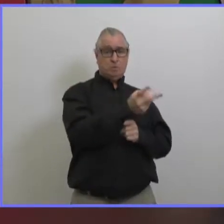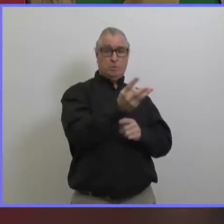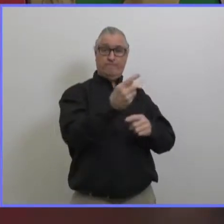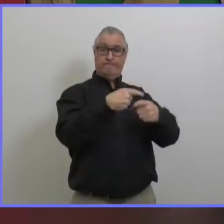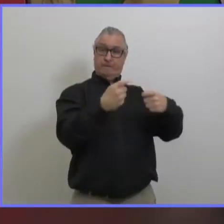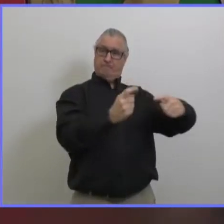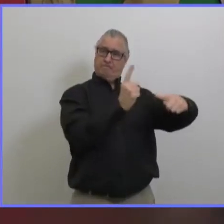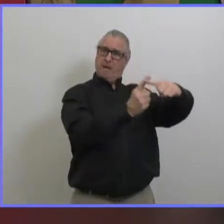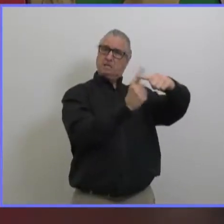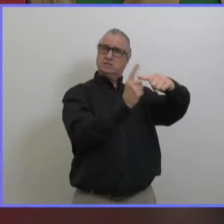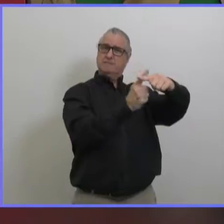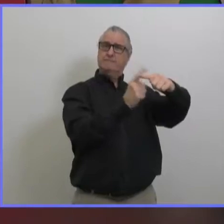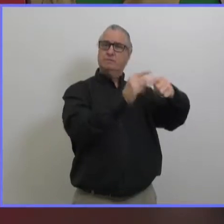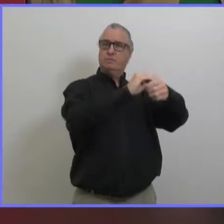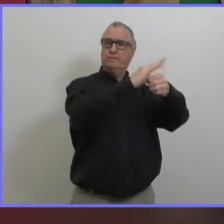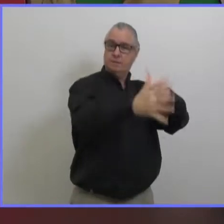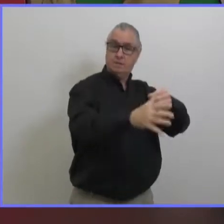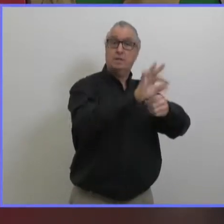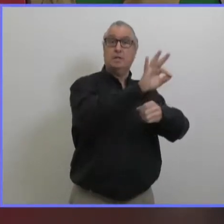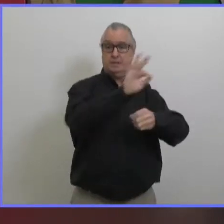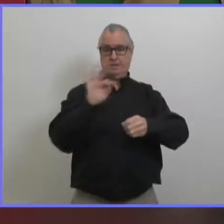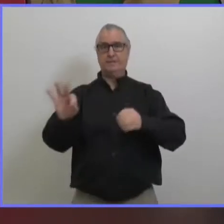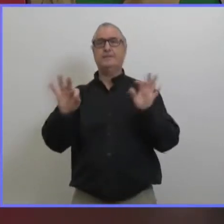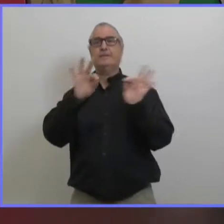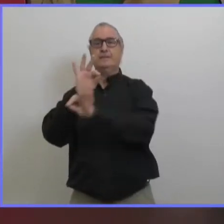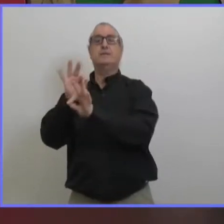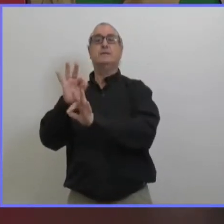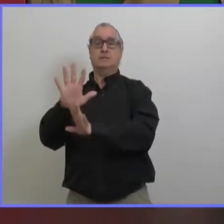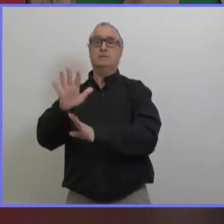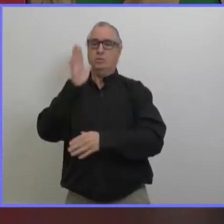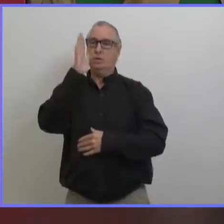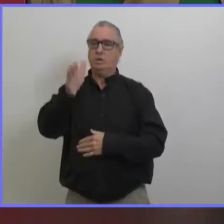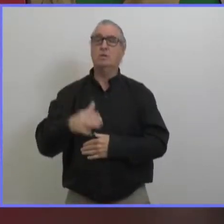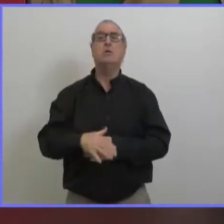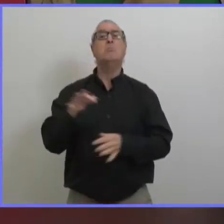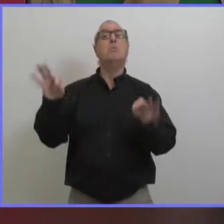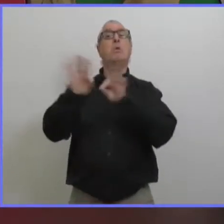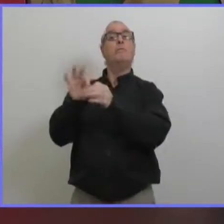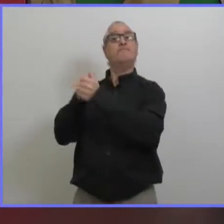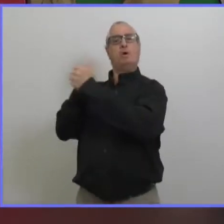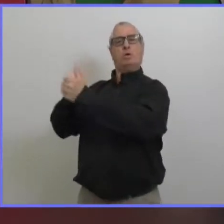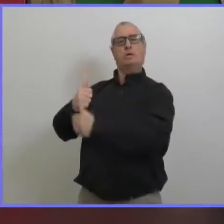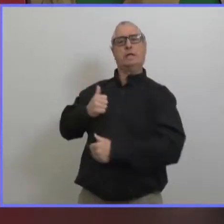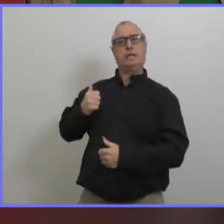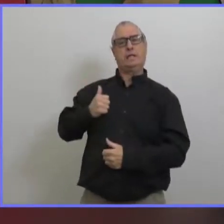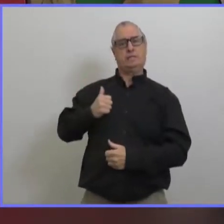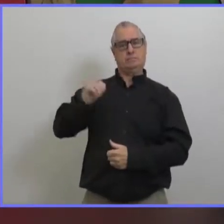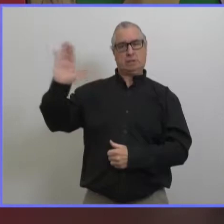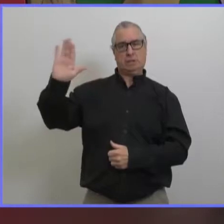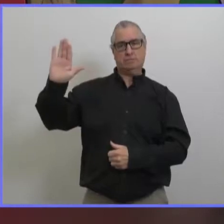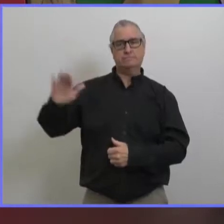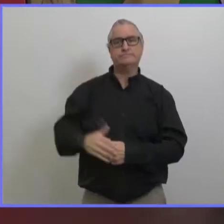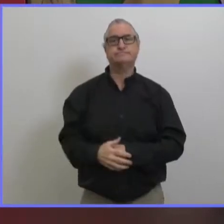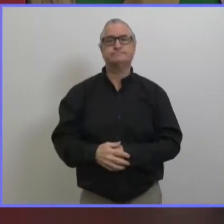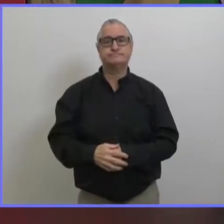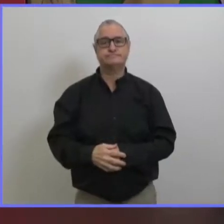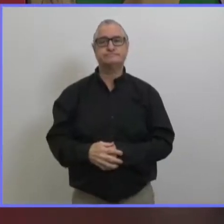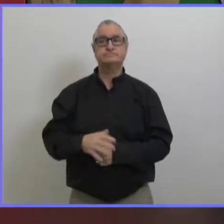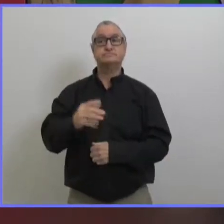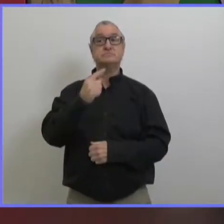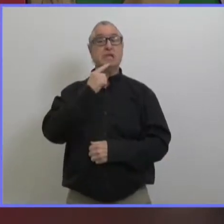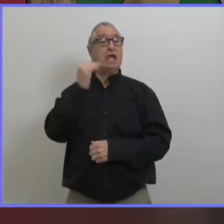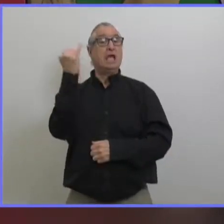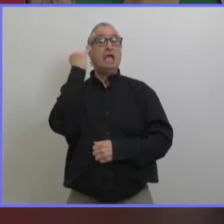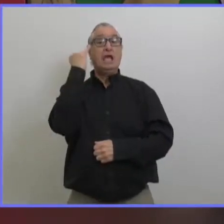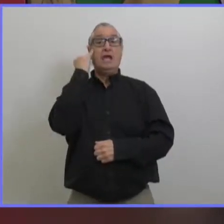plus représentatif des cas qui pourraient être plus dangereux et qui sont envoyés donc pour le séquençage génomique donc on parle ici de